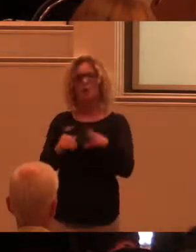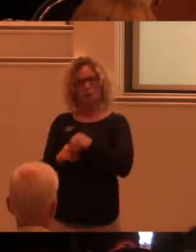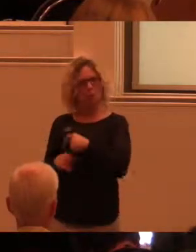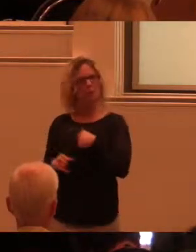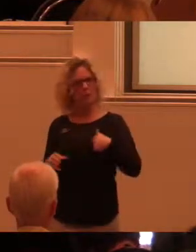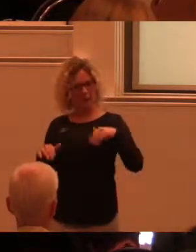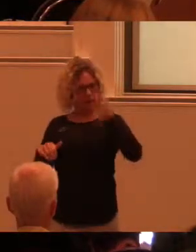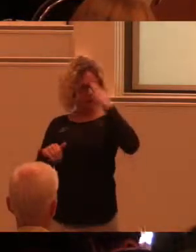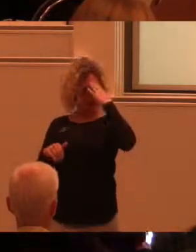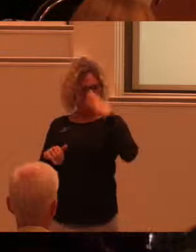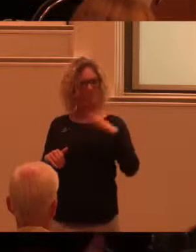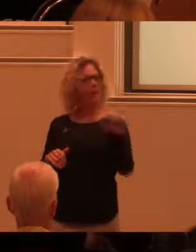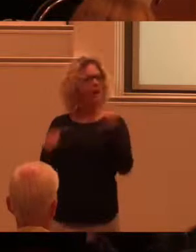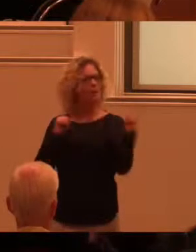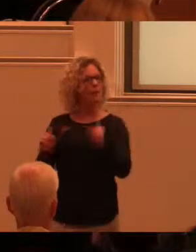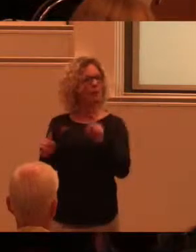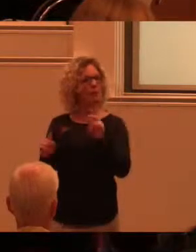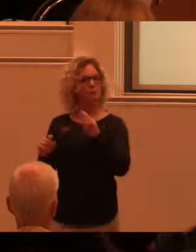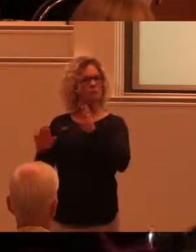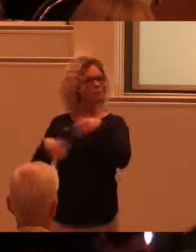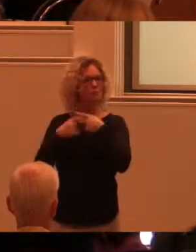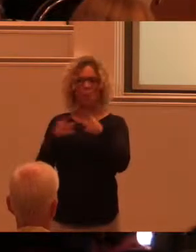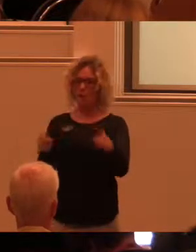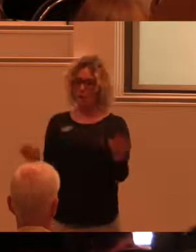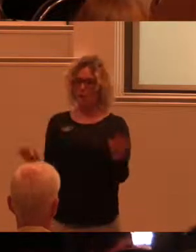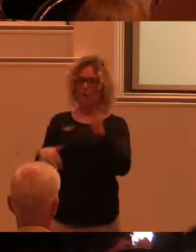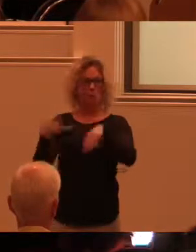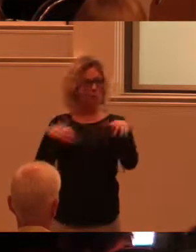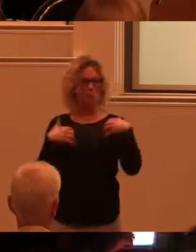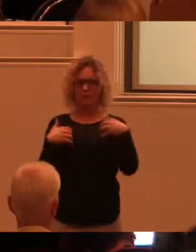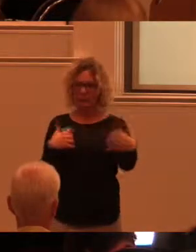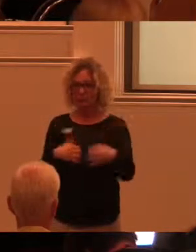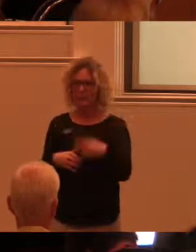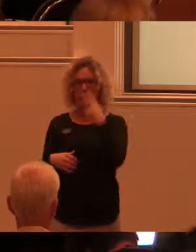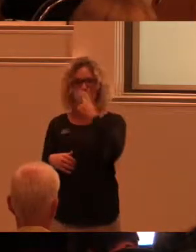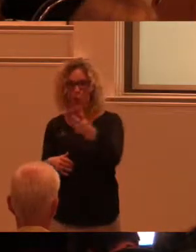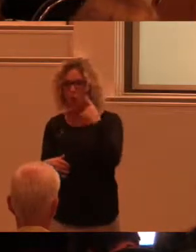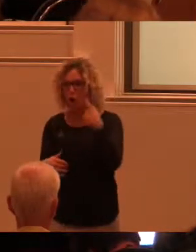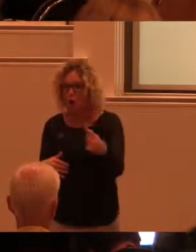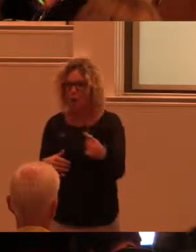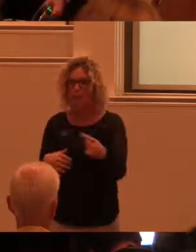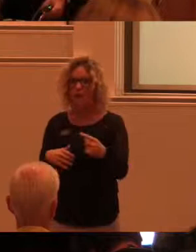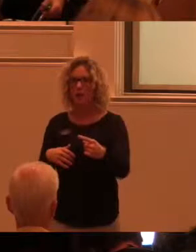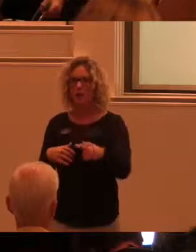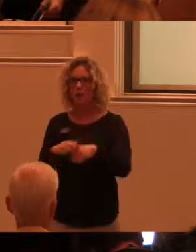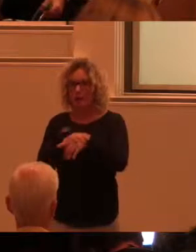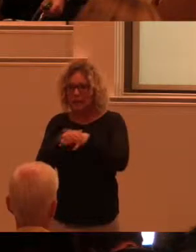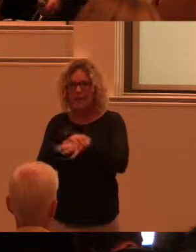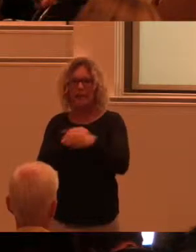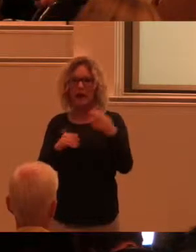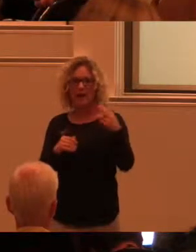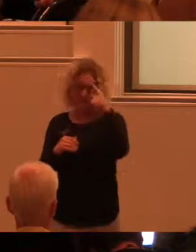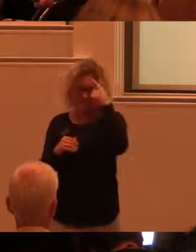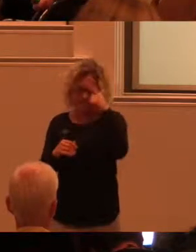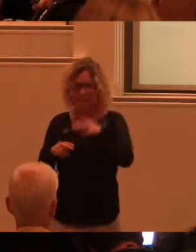att alla människor är olika. Att människor varierar när det gäller syn och hörsel, taktila sinnen och känslor, hur